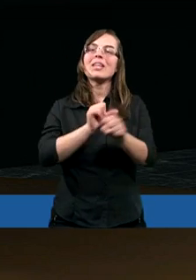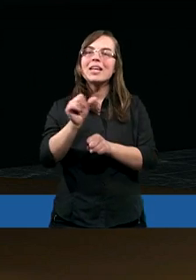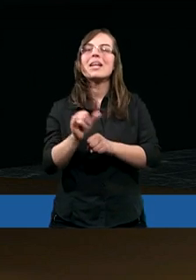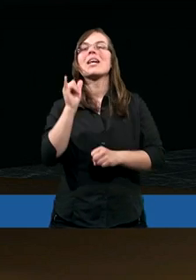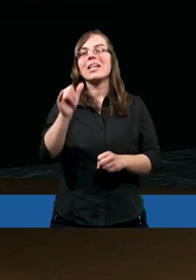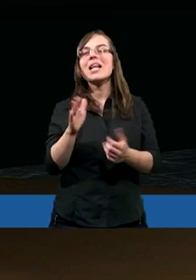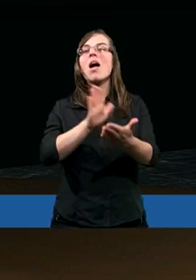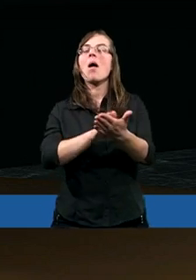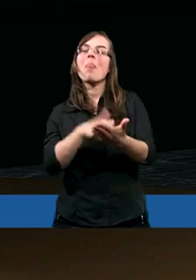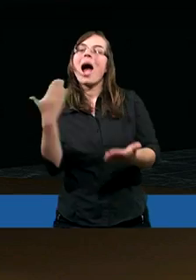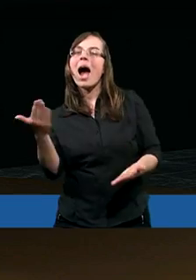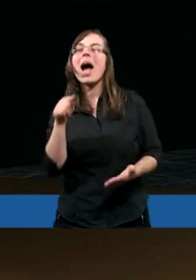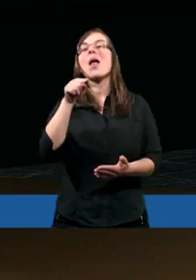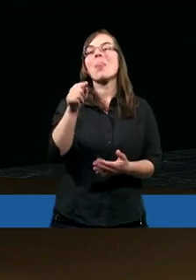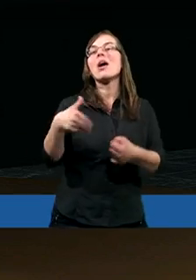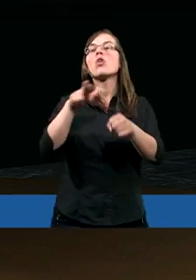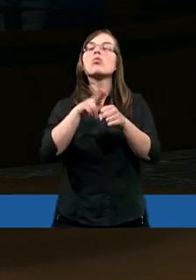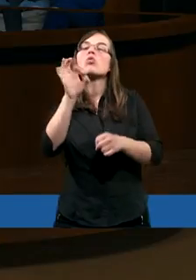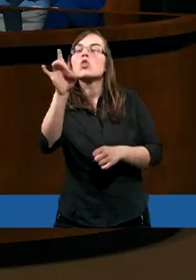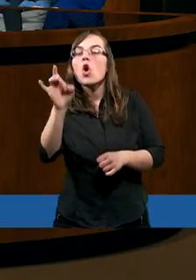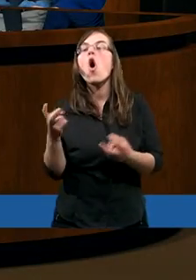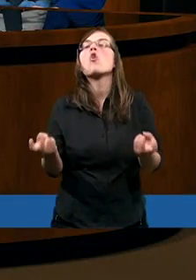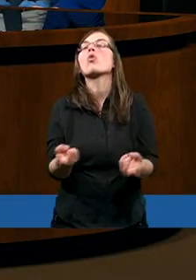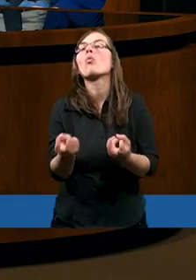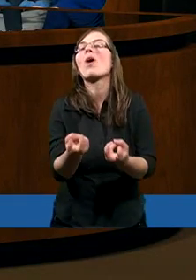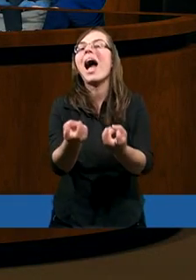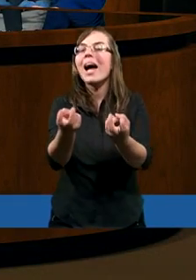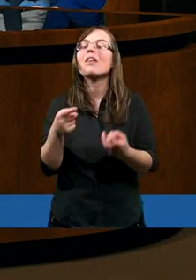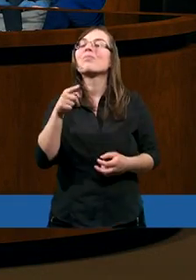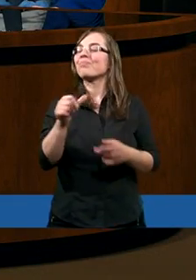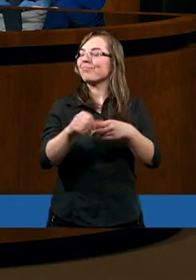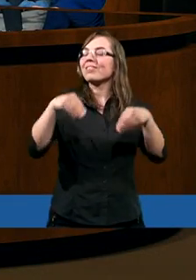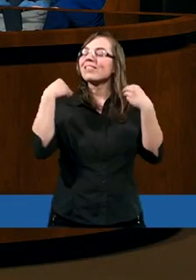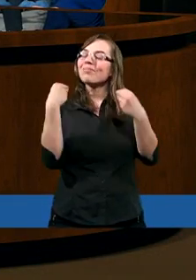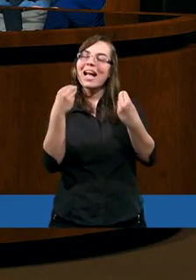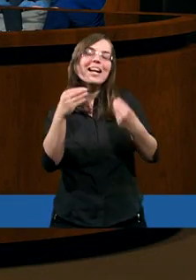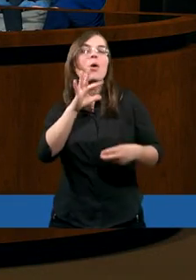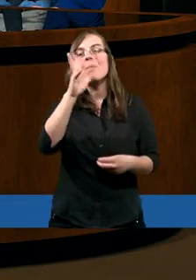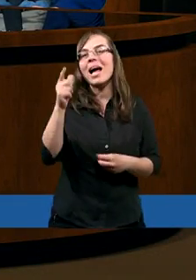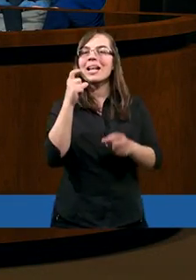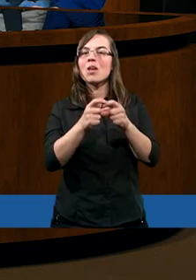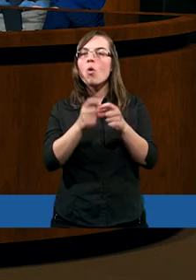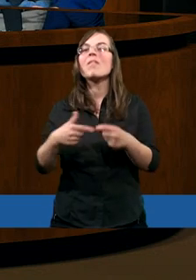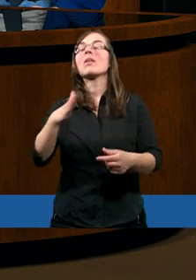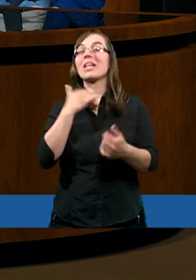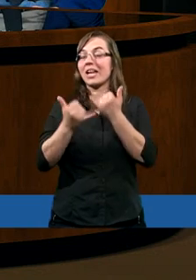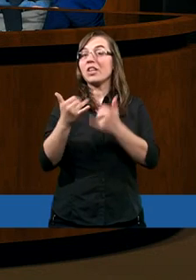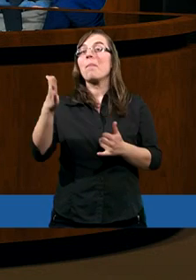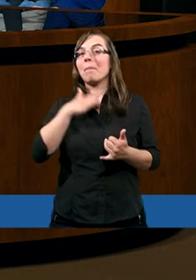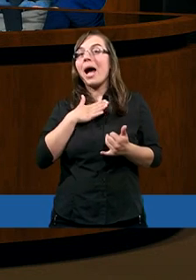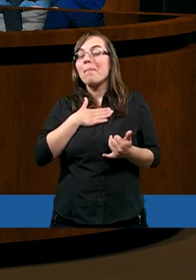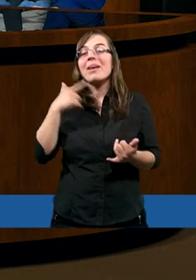i że nagradza tych, którzy Go szukają. To są piękne słowa. Jeżeli nie mamy wiary,